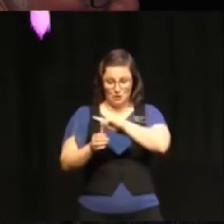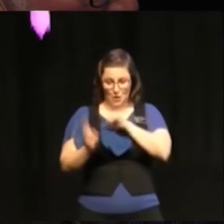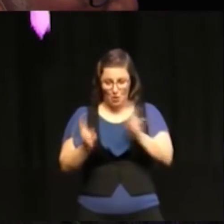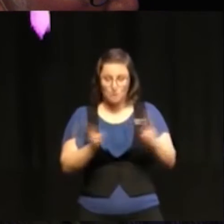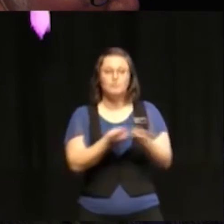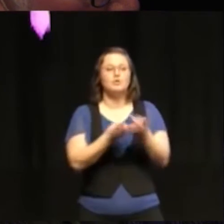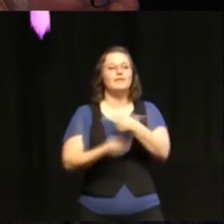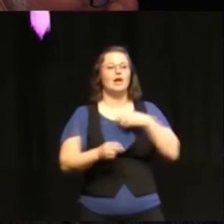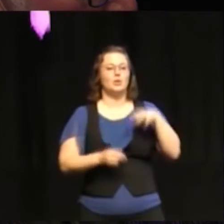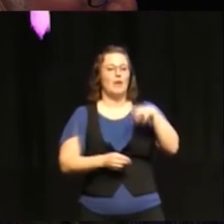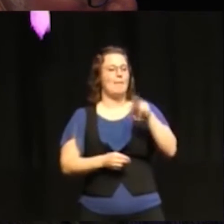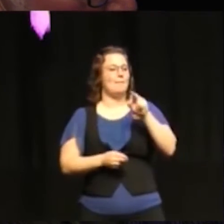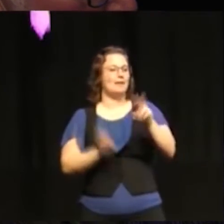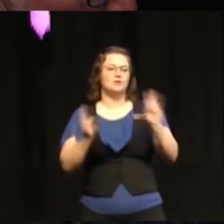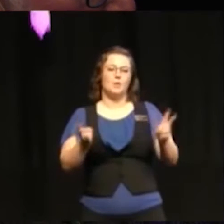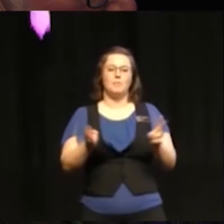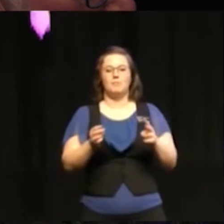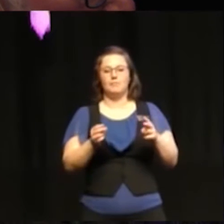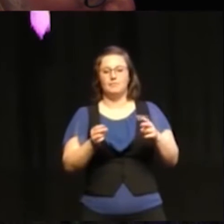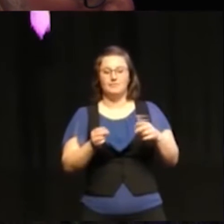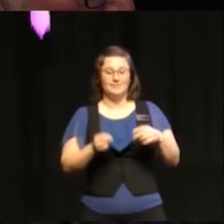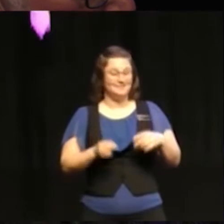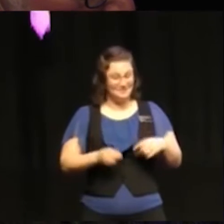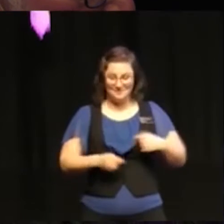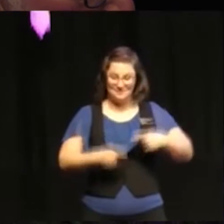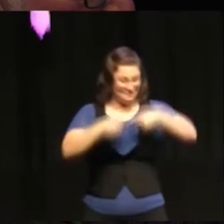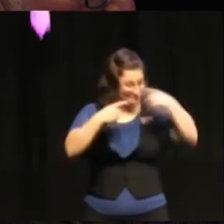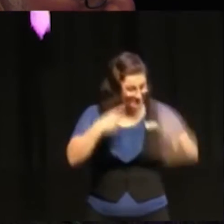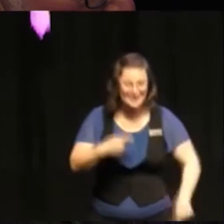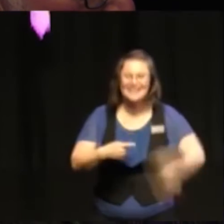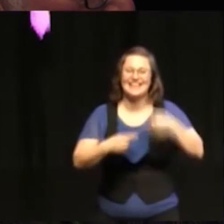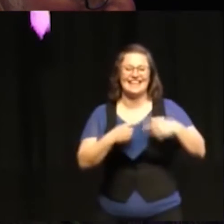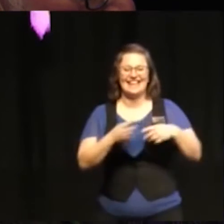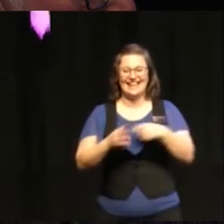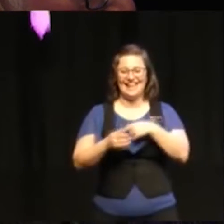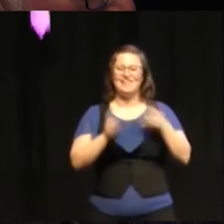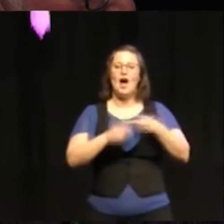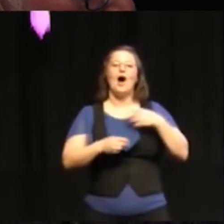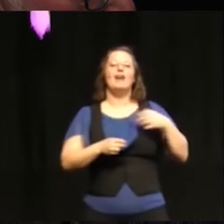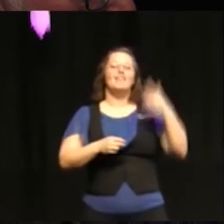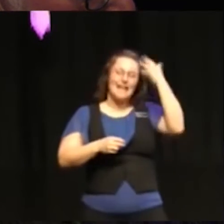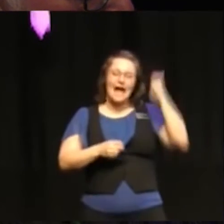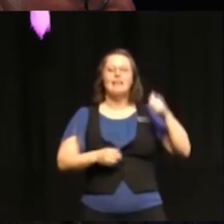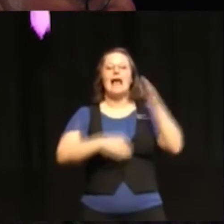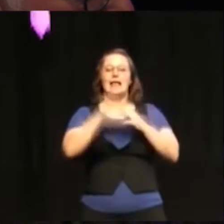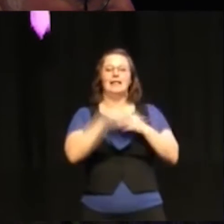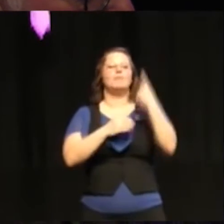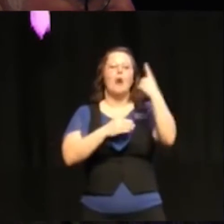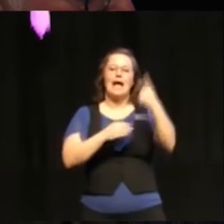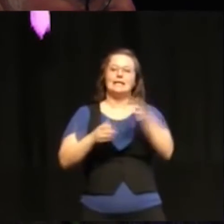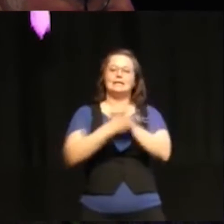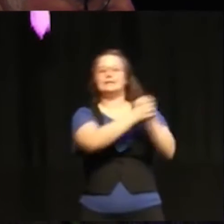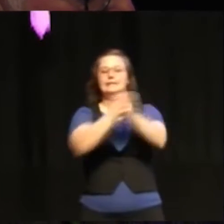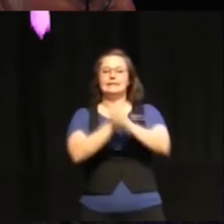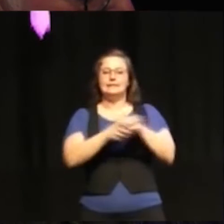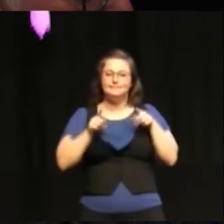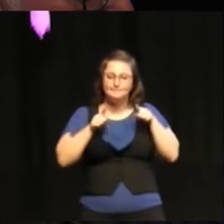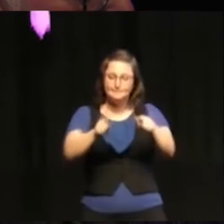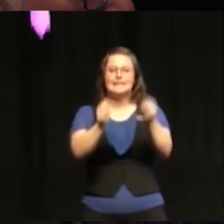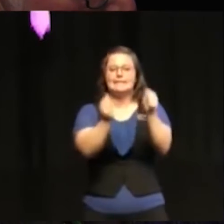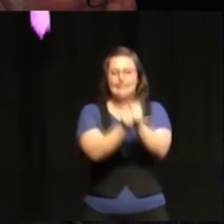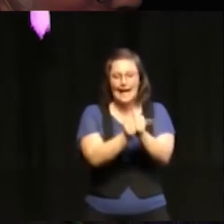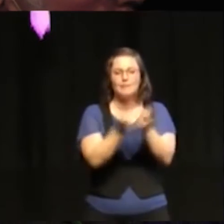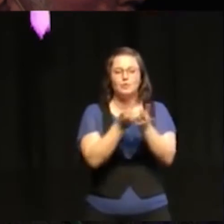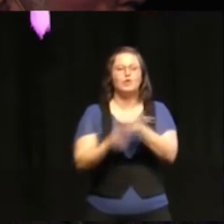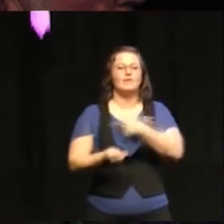actually address these issues in a coherent way. so that we kind of put the same